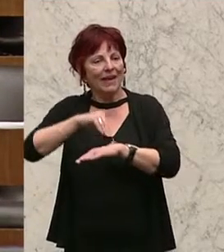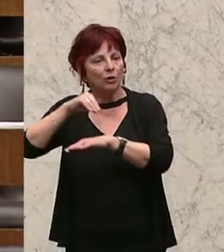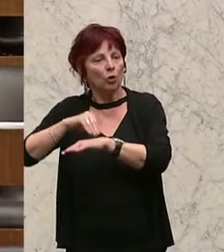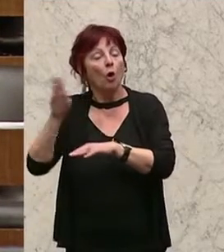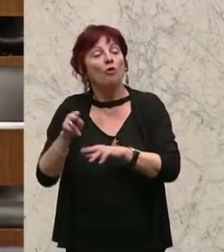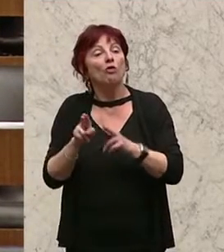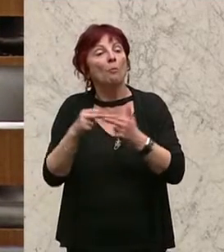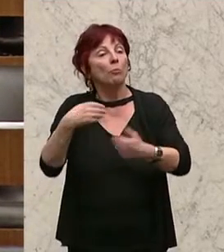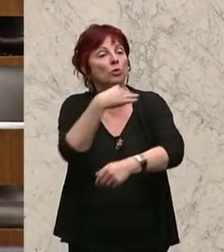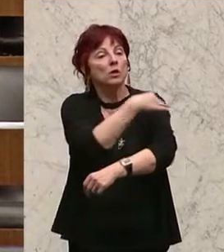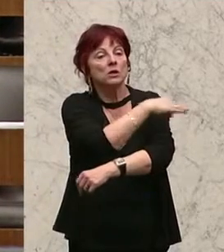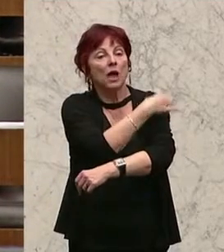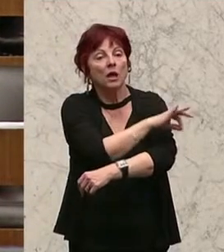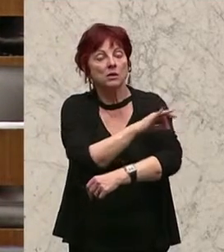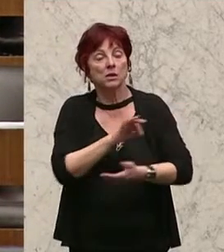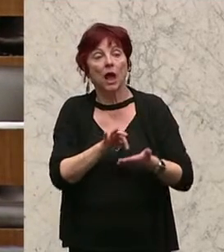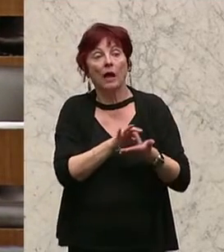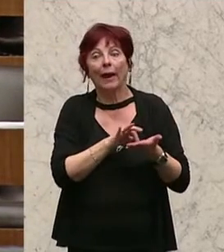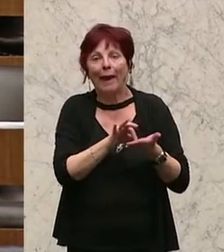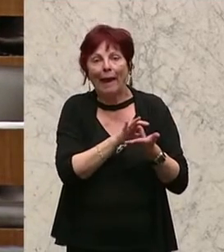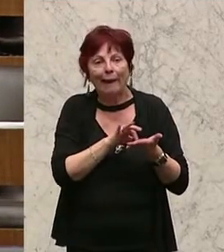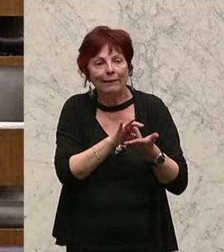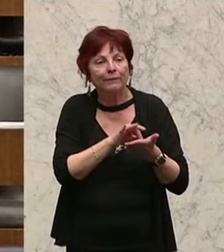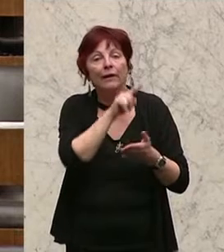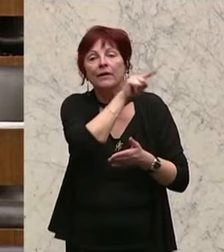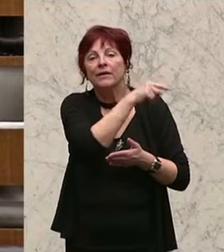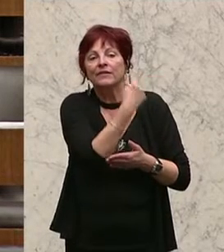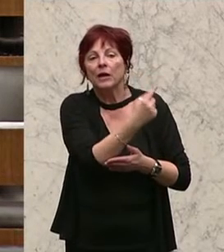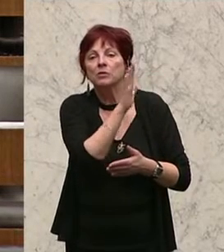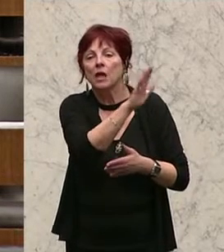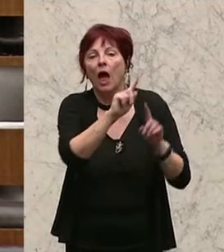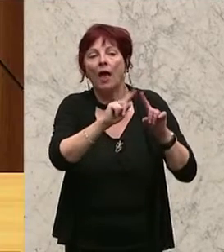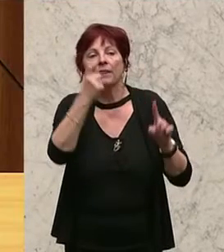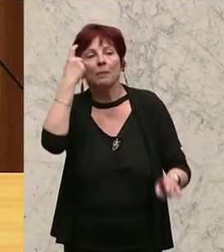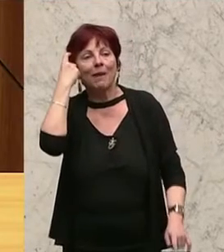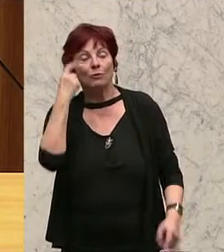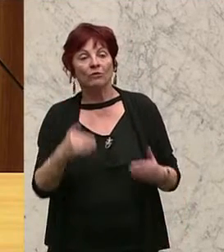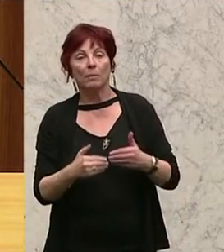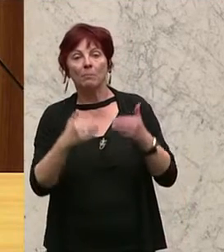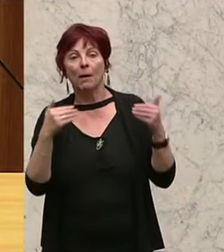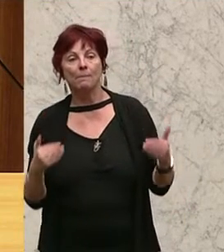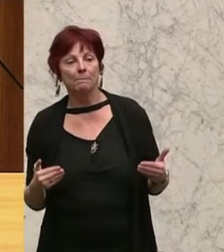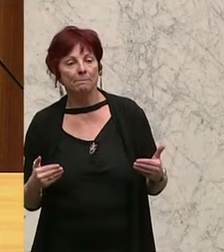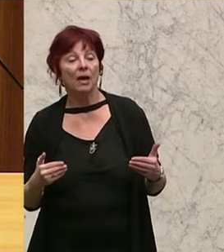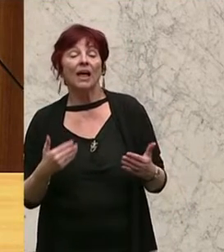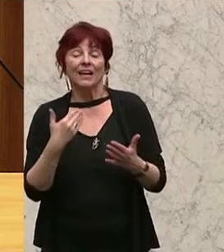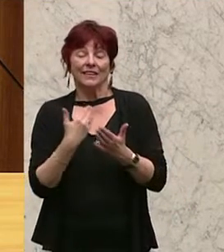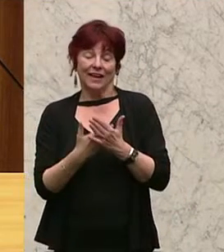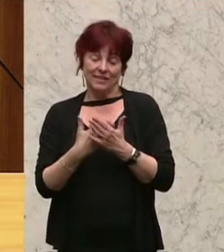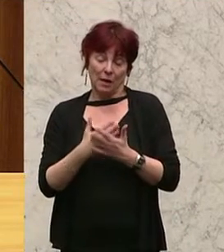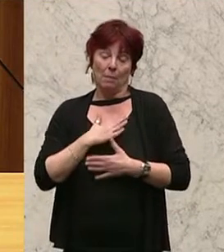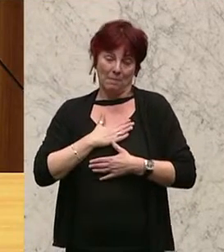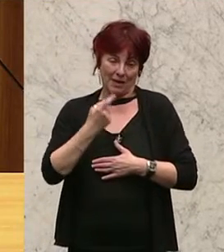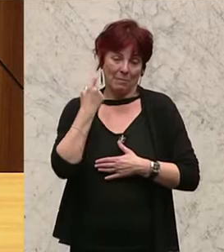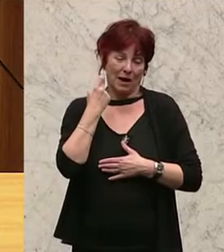möglicherweise diese Position konterkariert oder konterkarieren könnte und daher erachte ich es für sinnvoll und